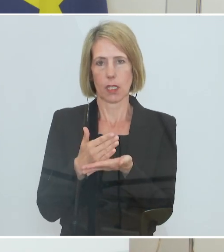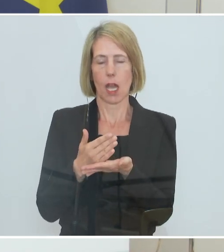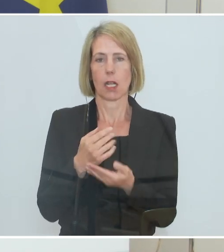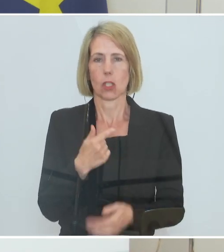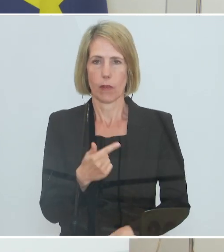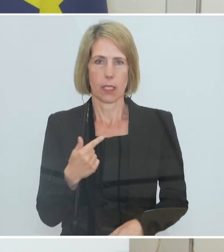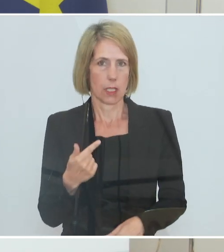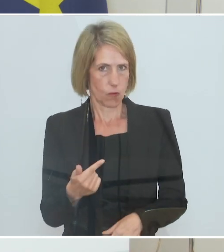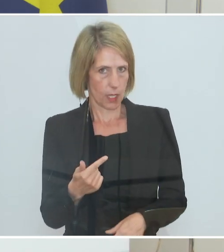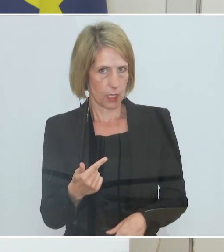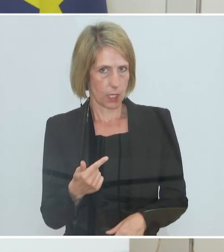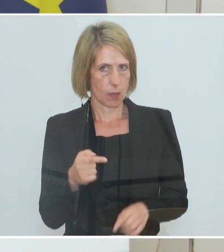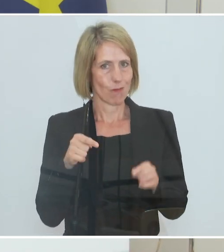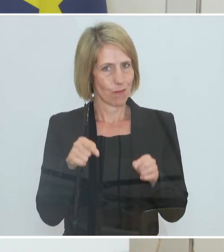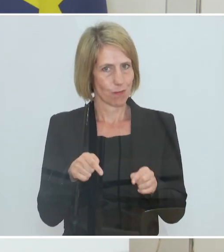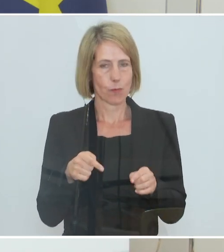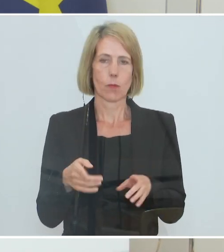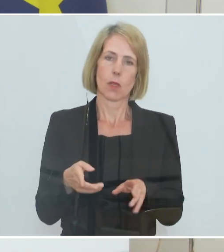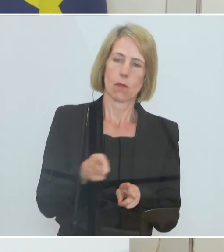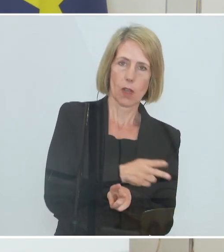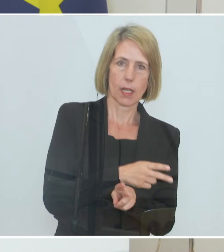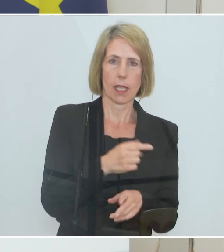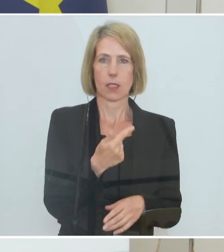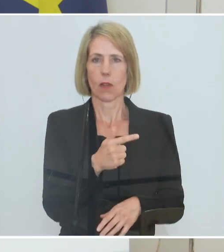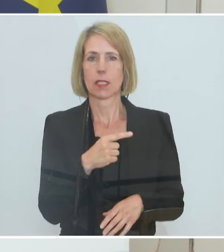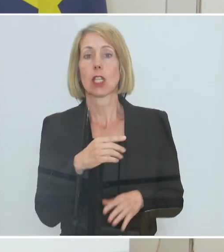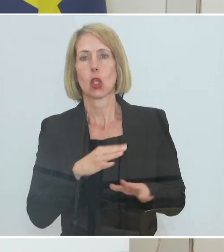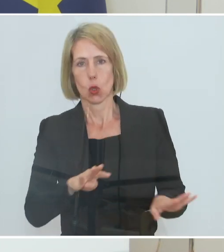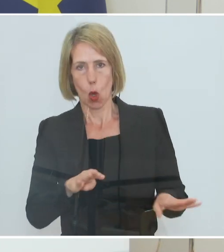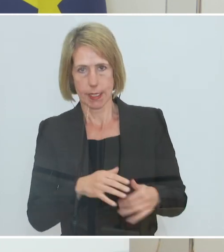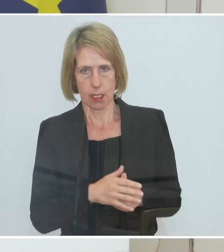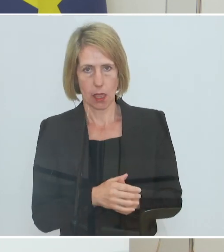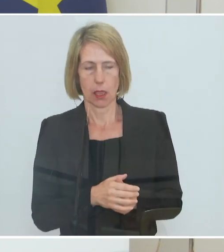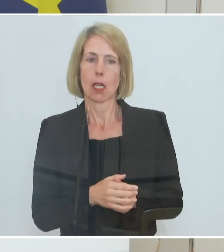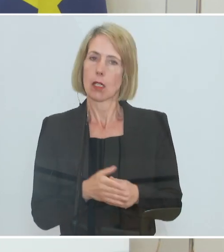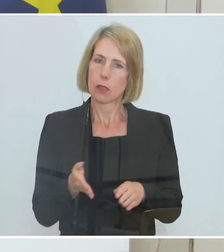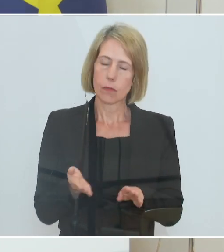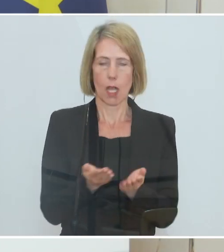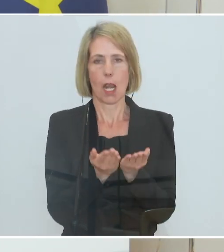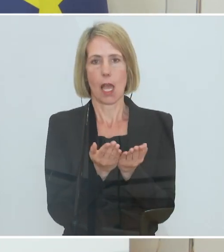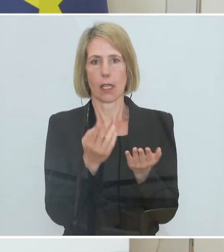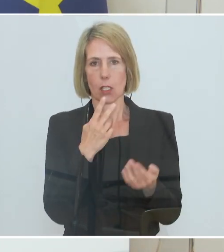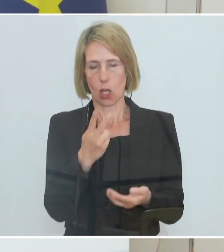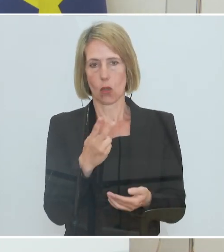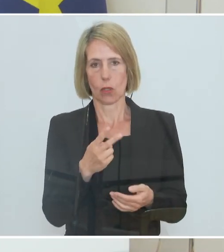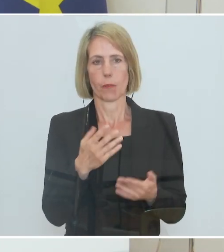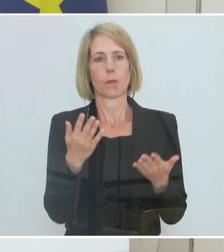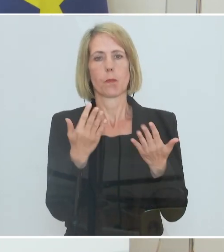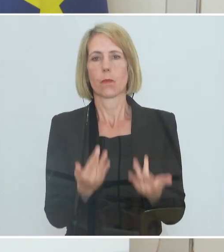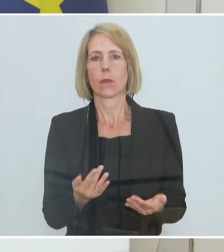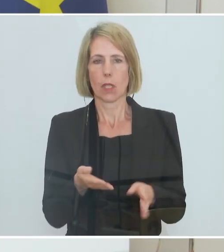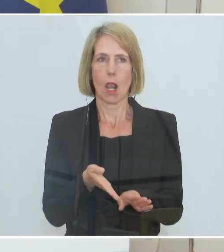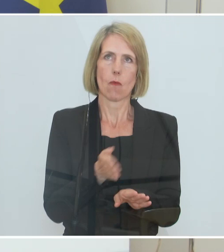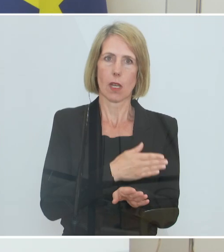zum dritten Quartal 2019. Also es geht darum, eine Zahl in der